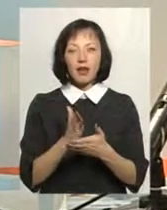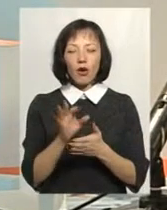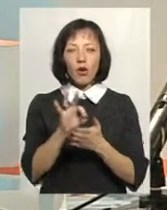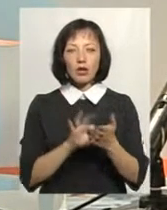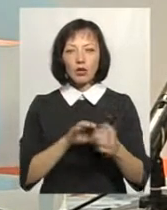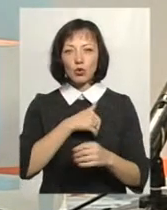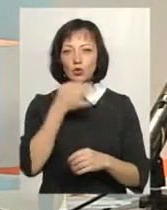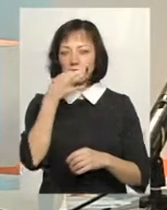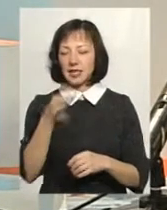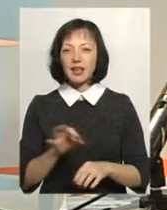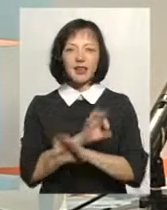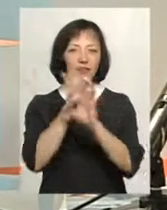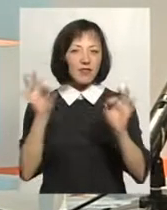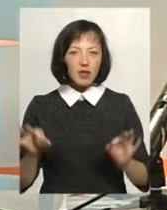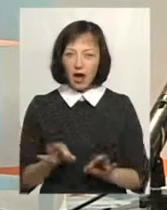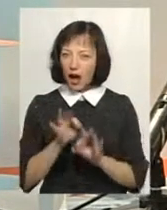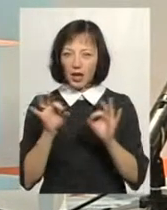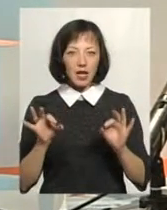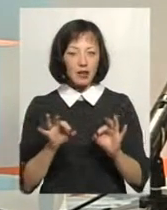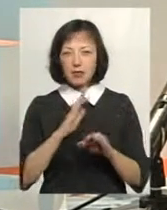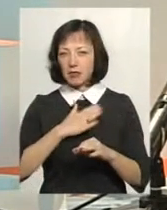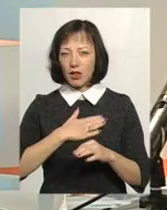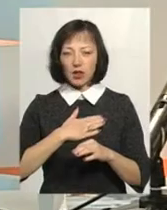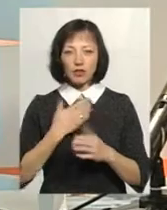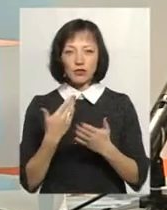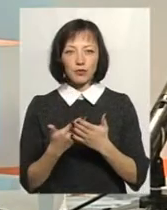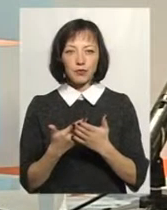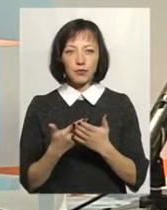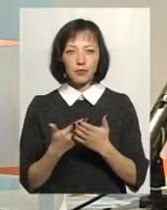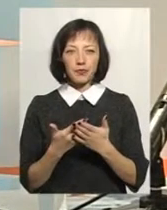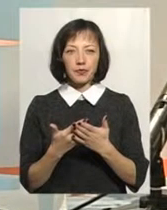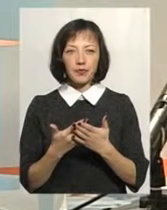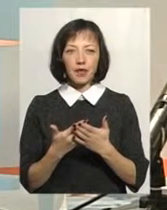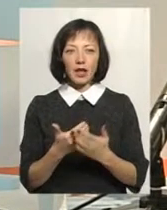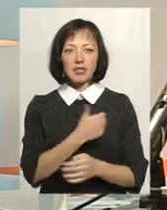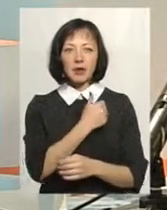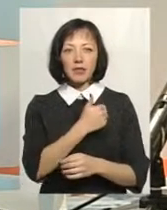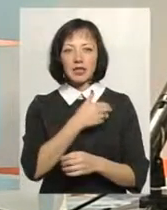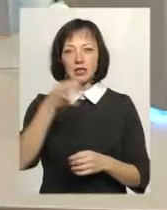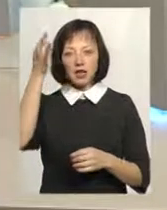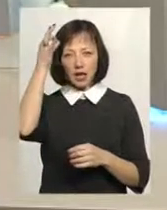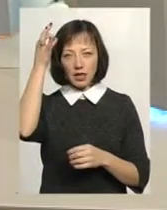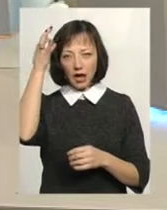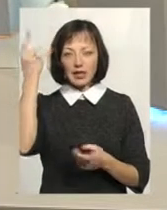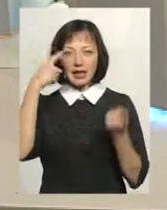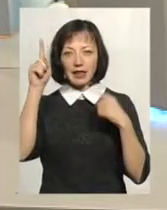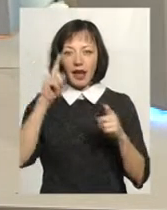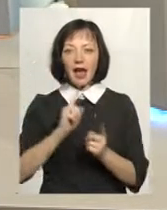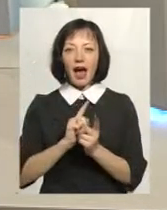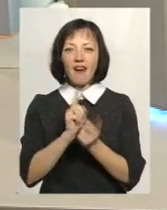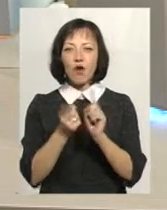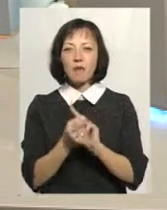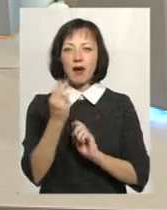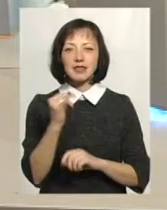також хочу сказати, що ні в якій мірі наше стремління згадати ідеї реформації,